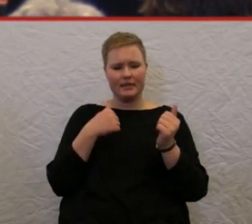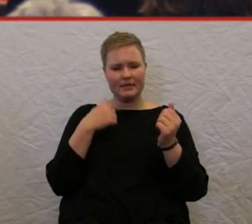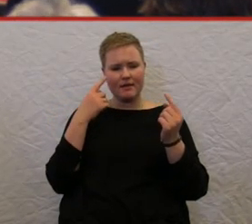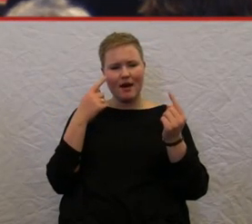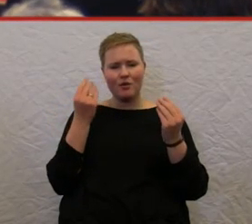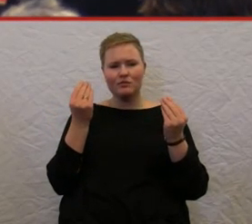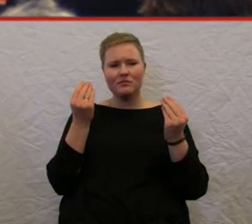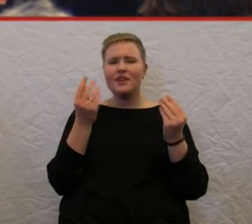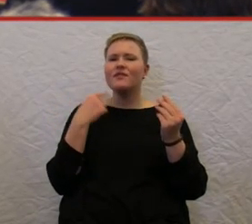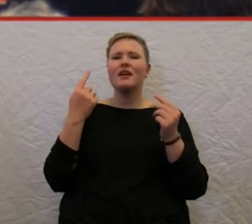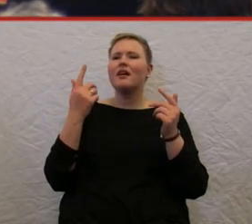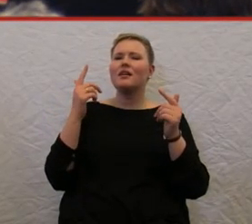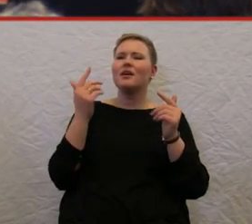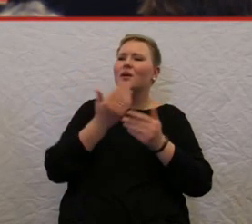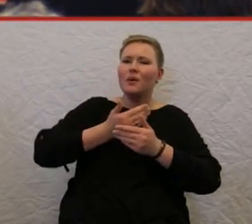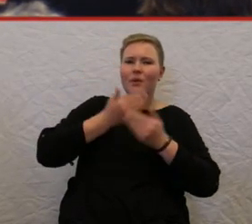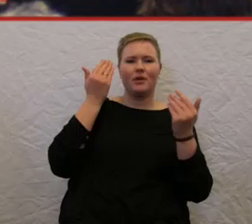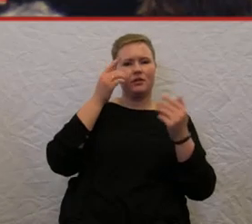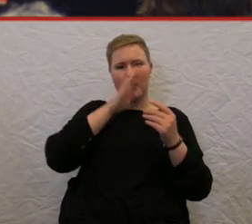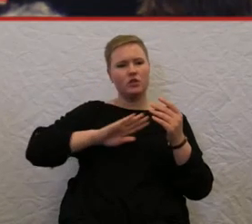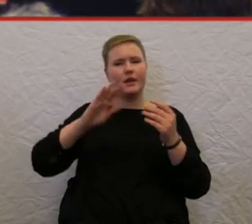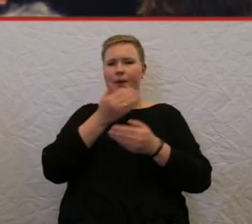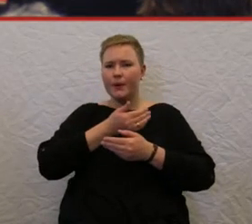das nicht haben, weil es wahrscheinlich